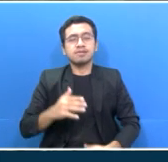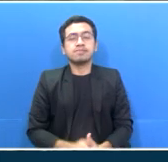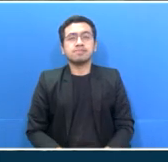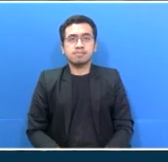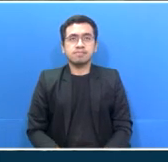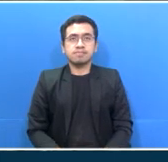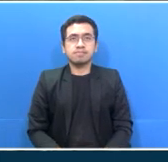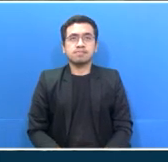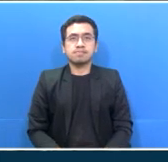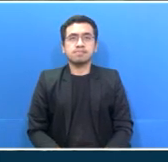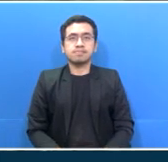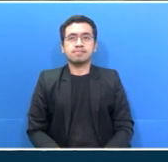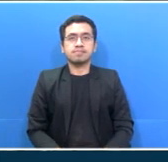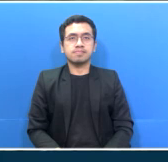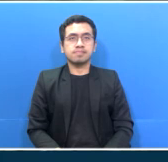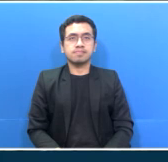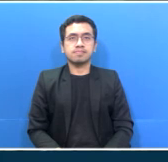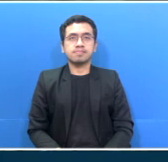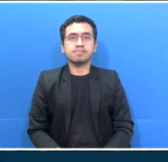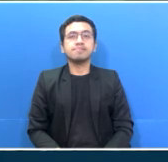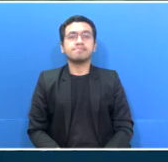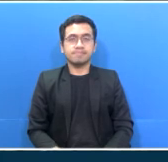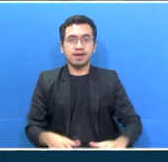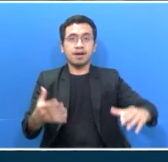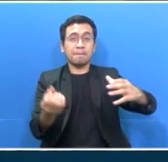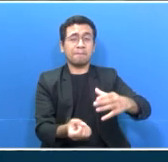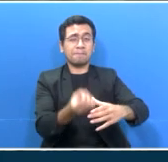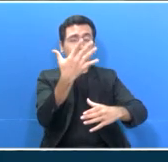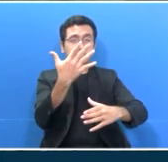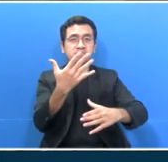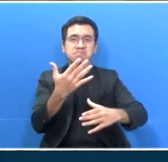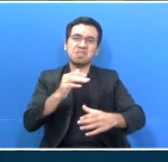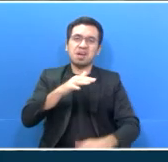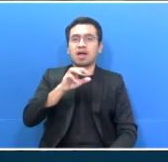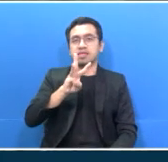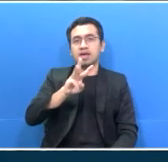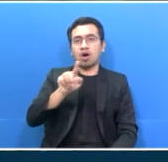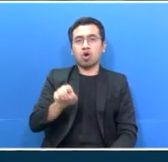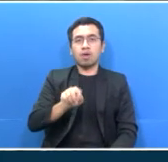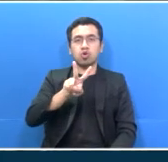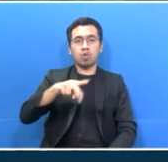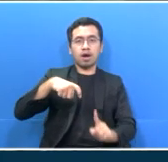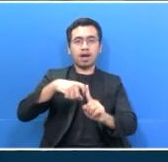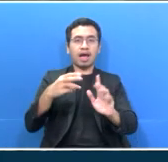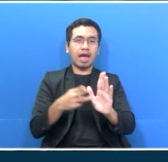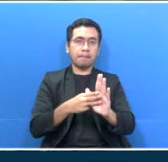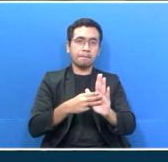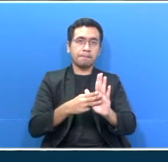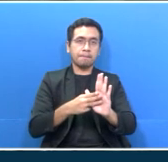mapnya itu adalah 3,2 km atau 3